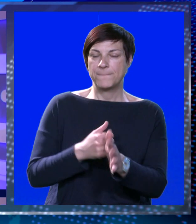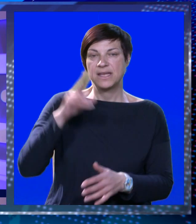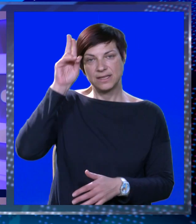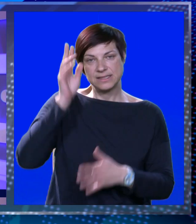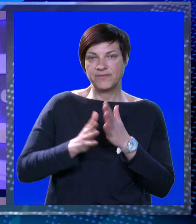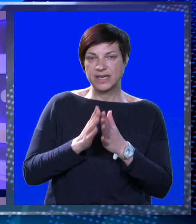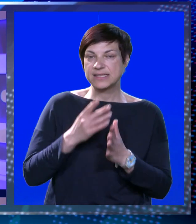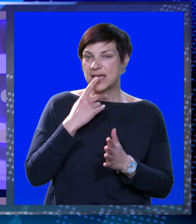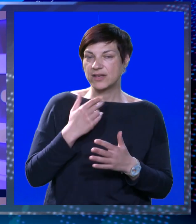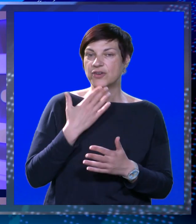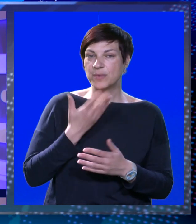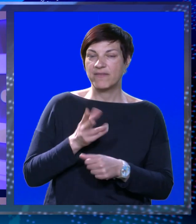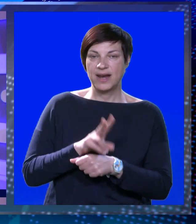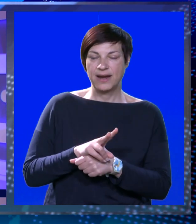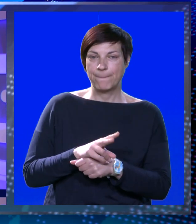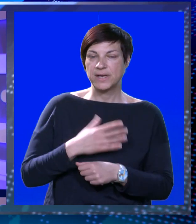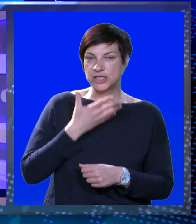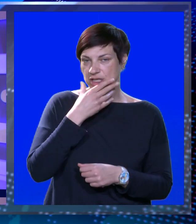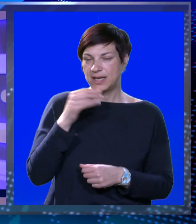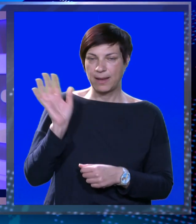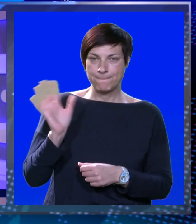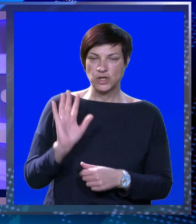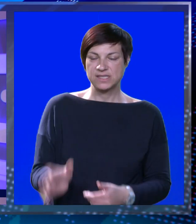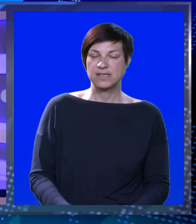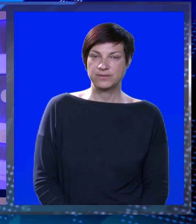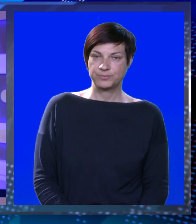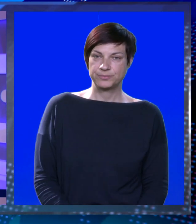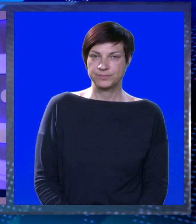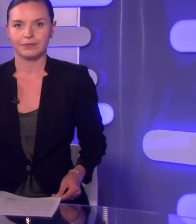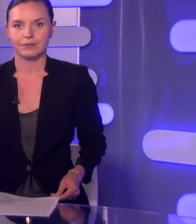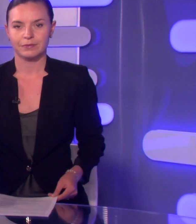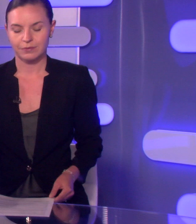Pratili ste dnevnik na znakovnom jeziku Hvala vam na pažnji Lijep pozdrav